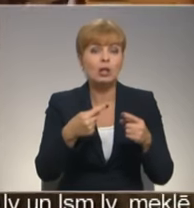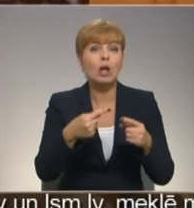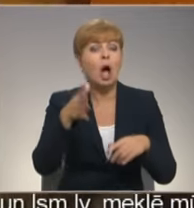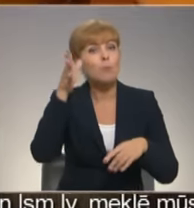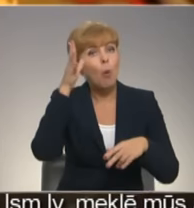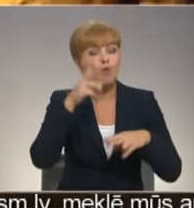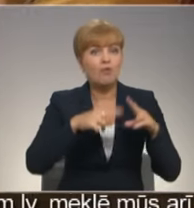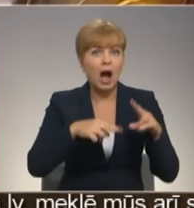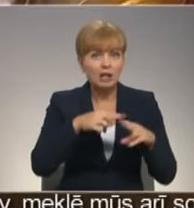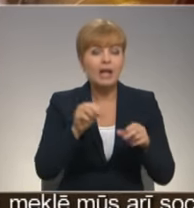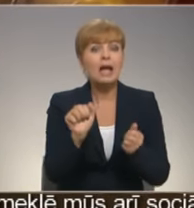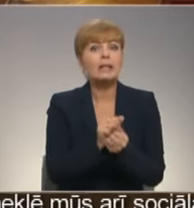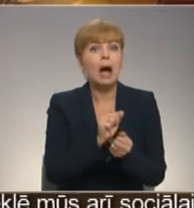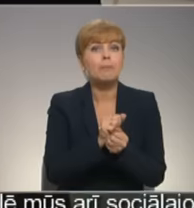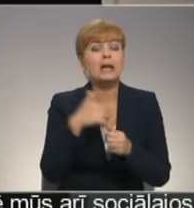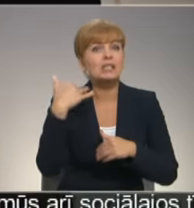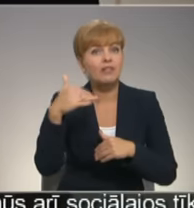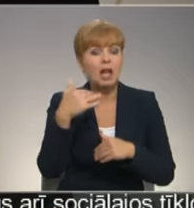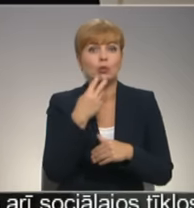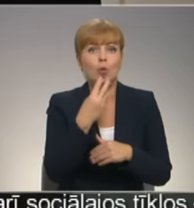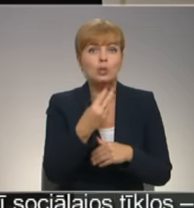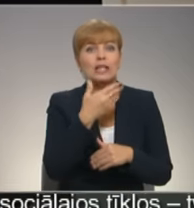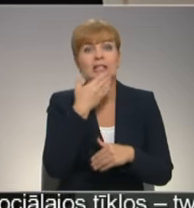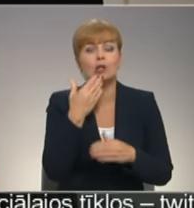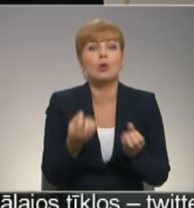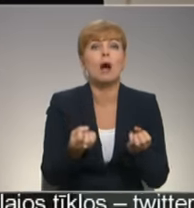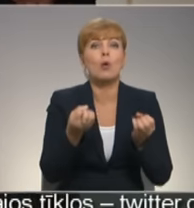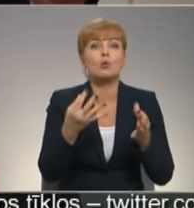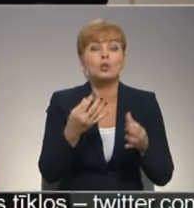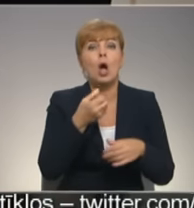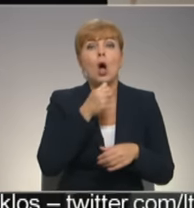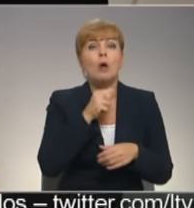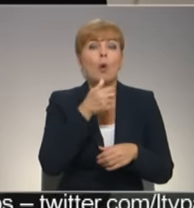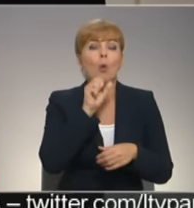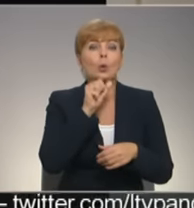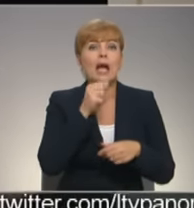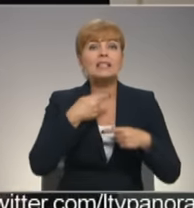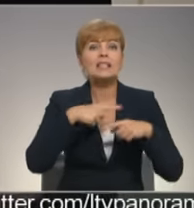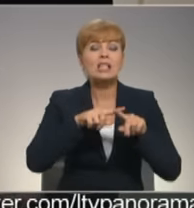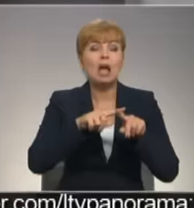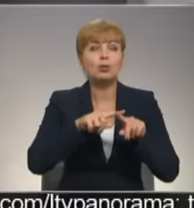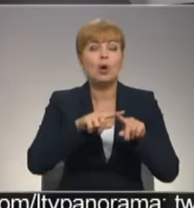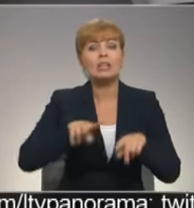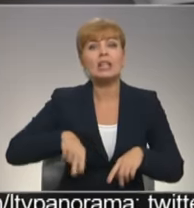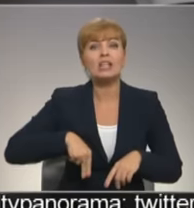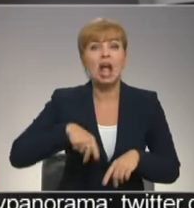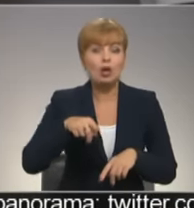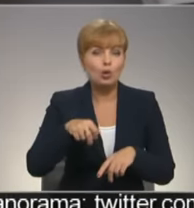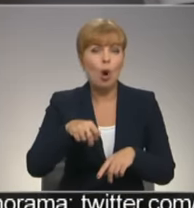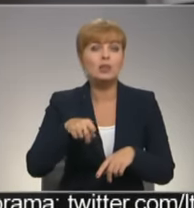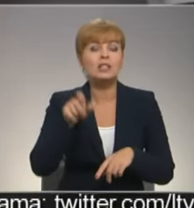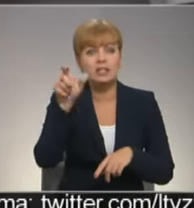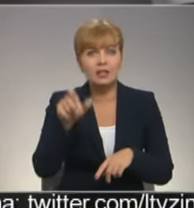ventilācija ir jābūt pārliecināts RTU siltuma gāzes un ūdens tehnoloģijas institūta direktors Andris Kresliņš. Jaunie